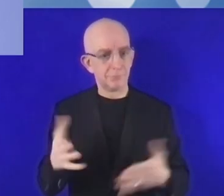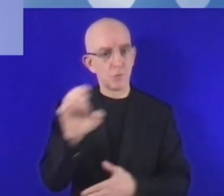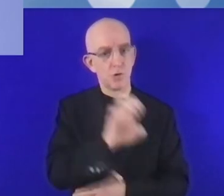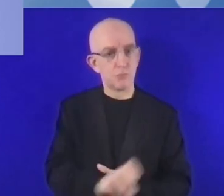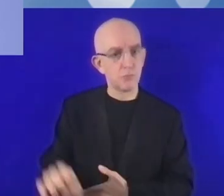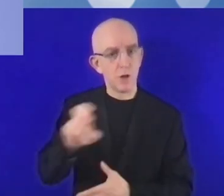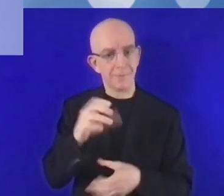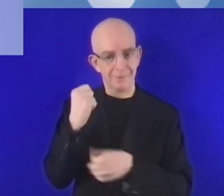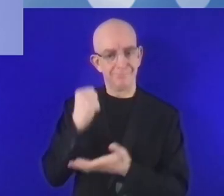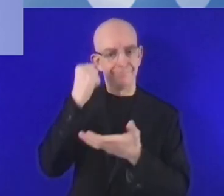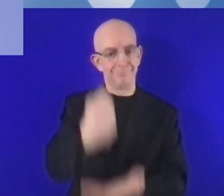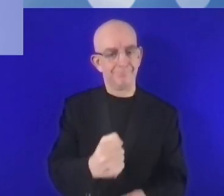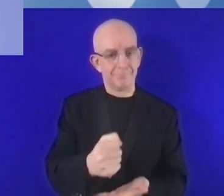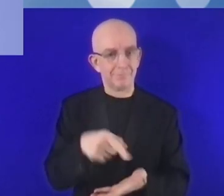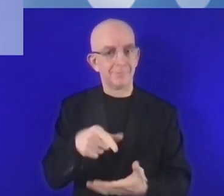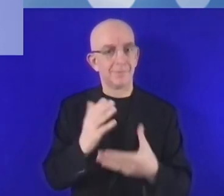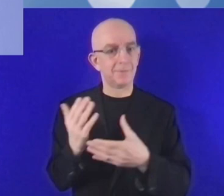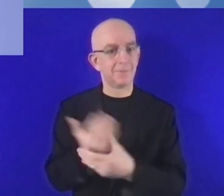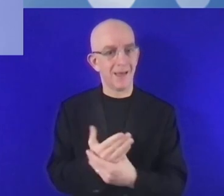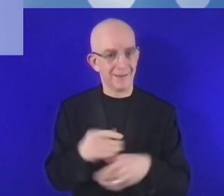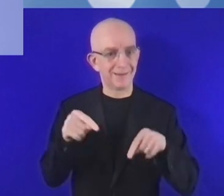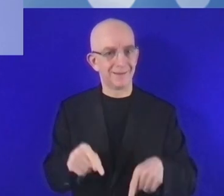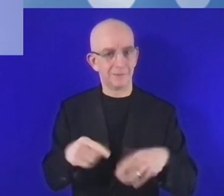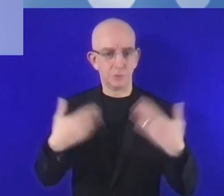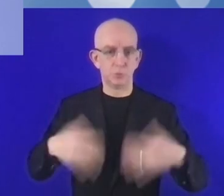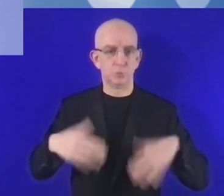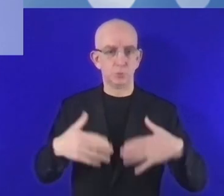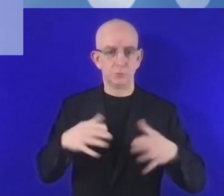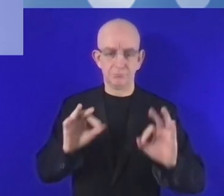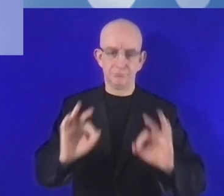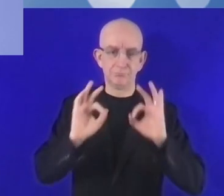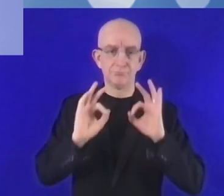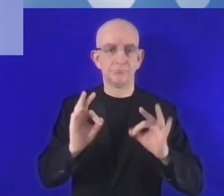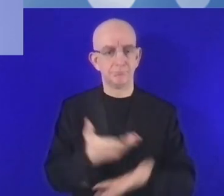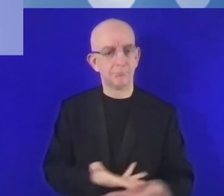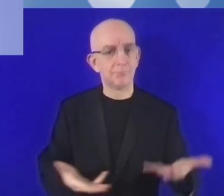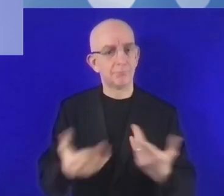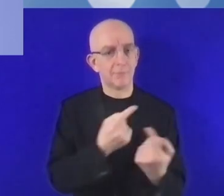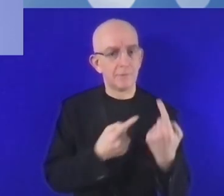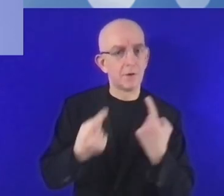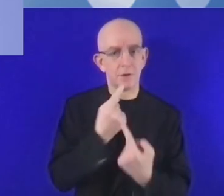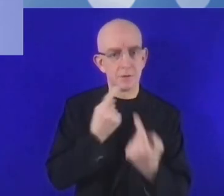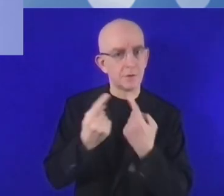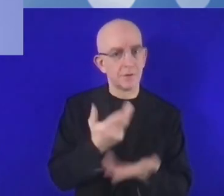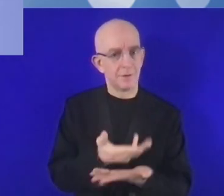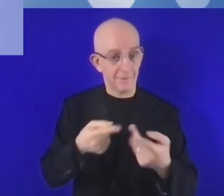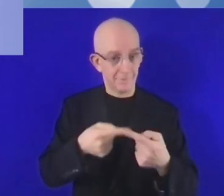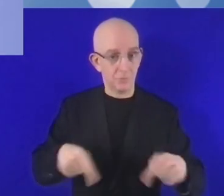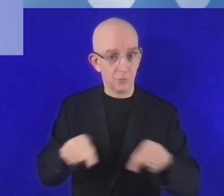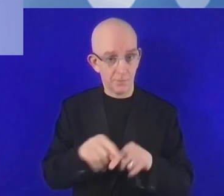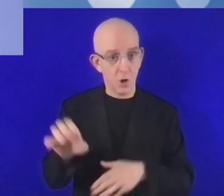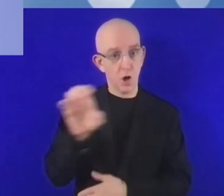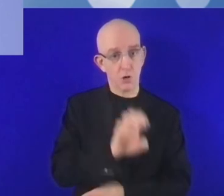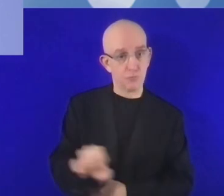هذا المكان. أمثل بنك الاستثمارات الأوروبي في هذا المحفل